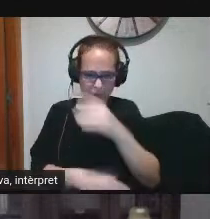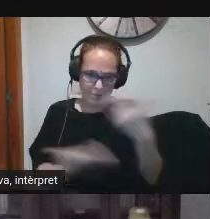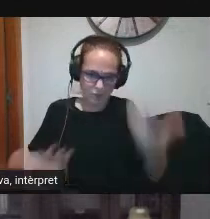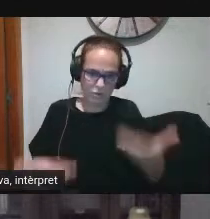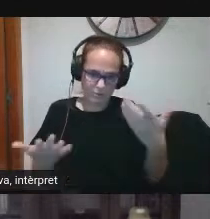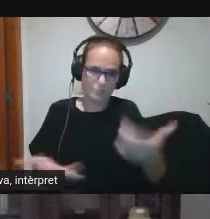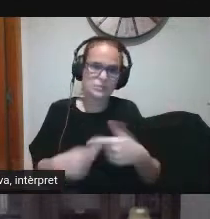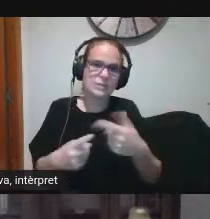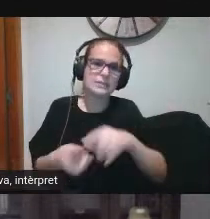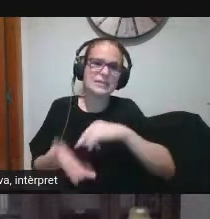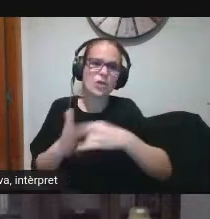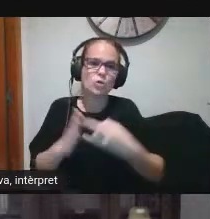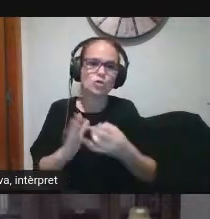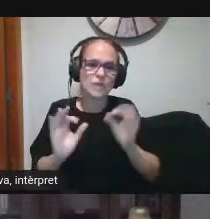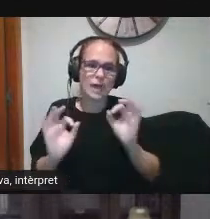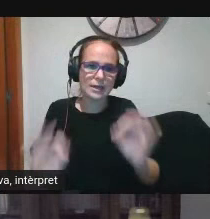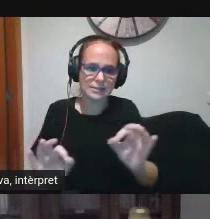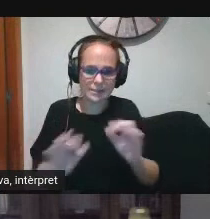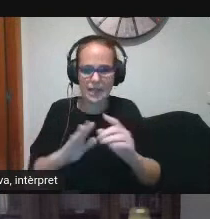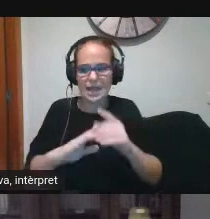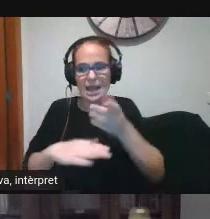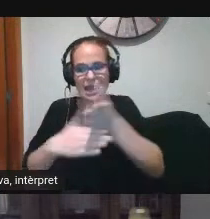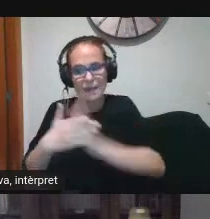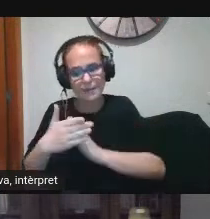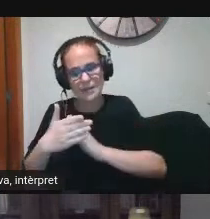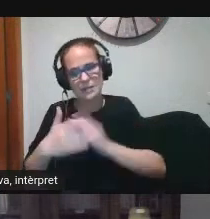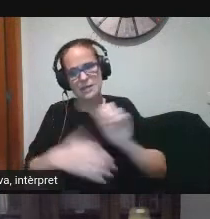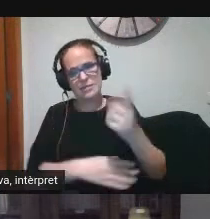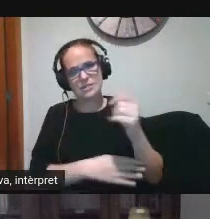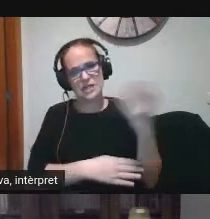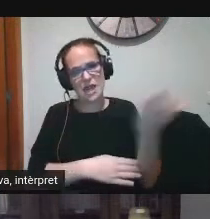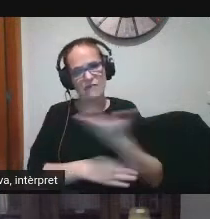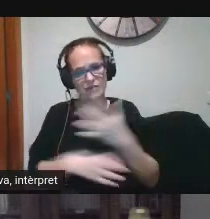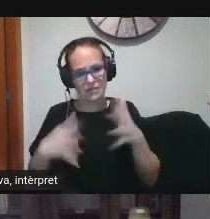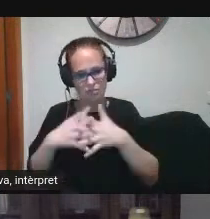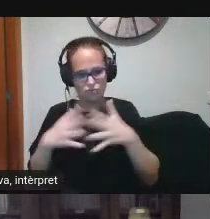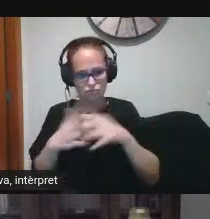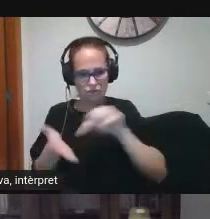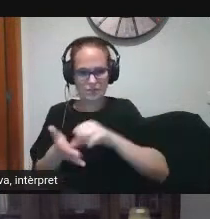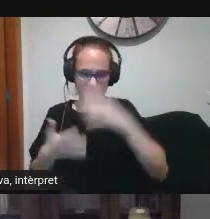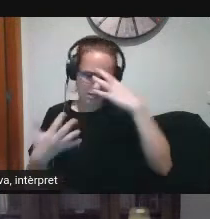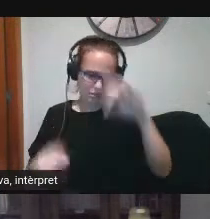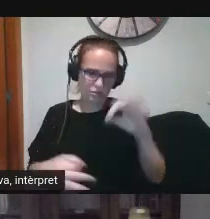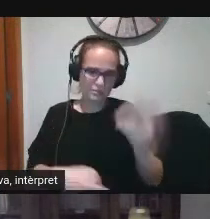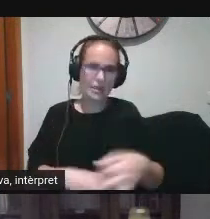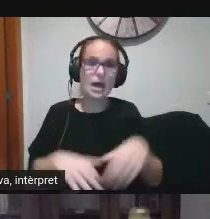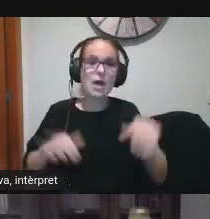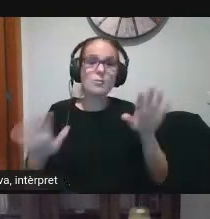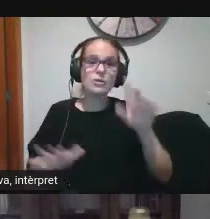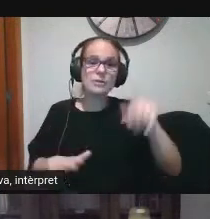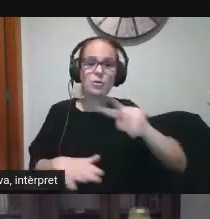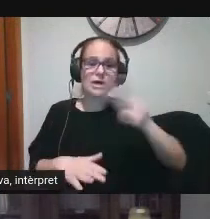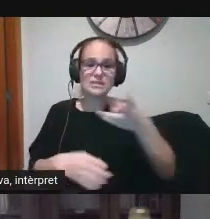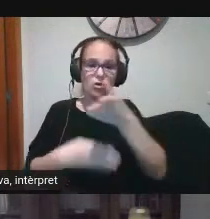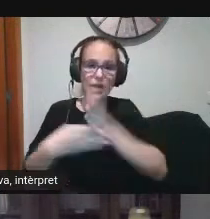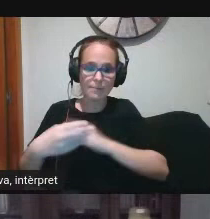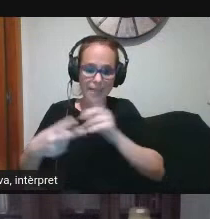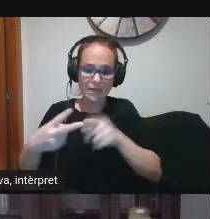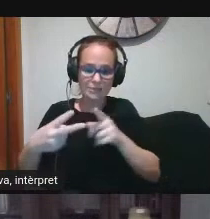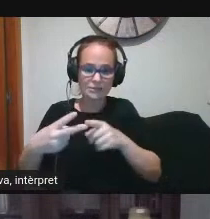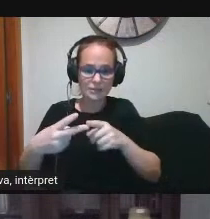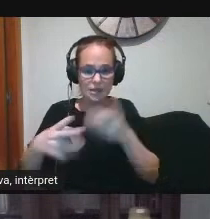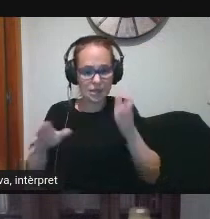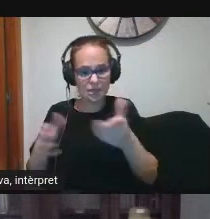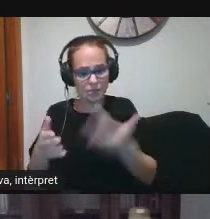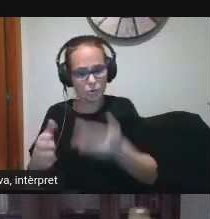la tecnologia aquesta part digital ens afecta l'estructura del centre com és però també una segona part tant o més important